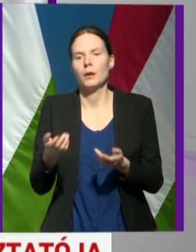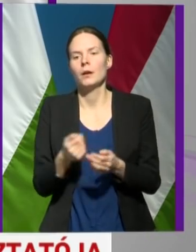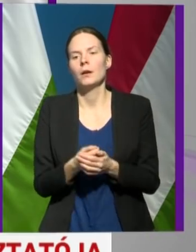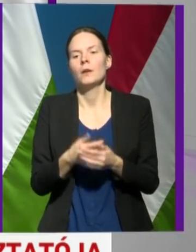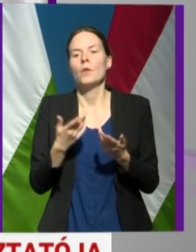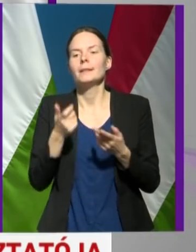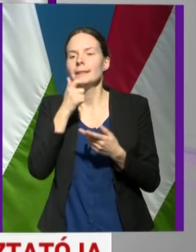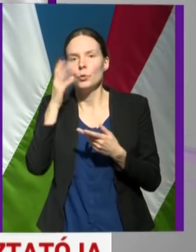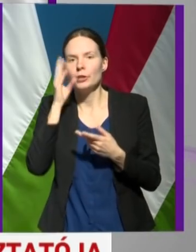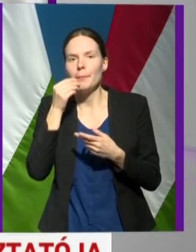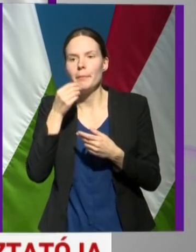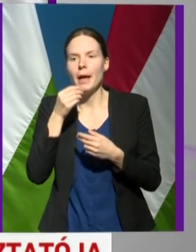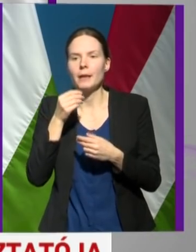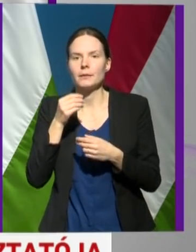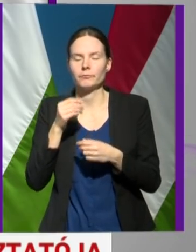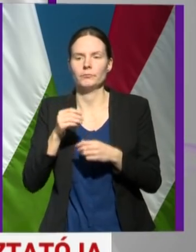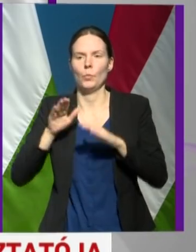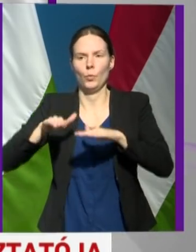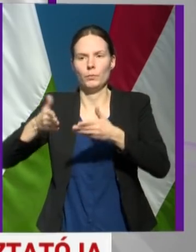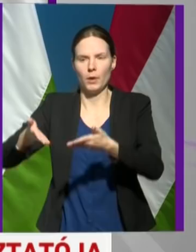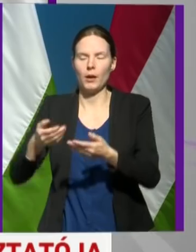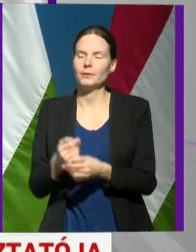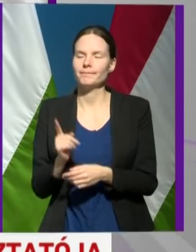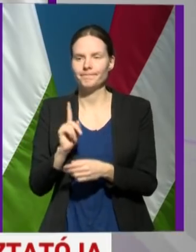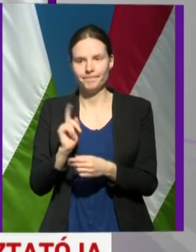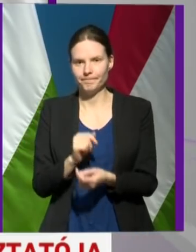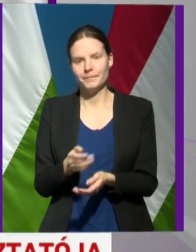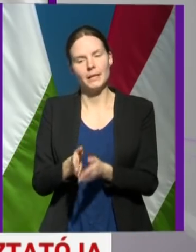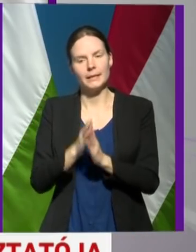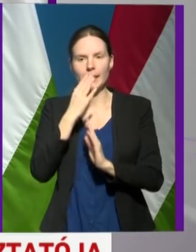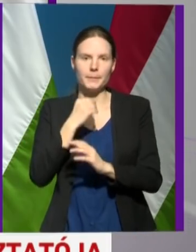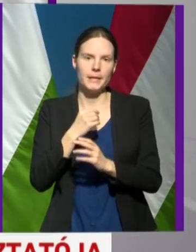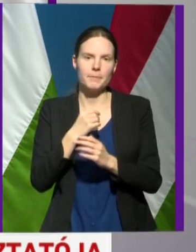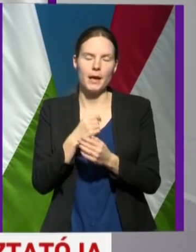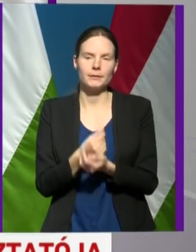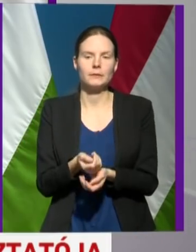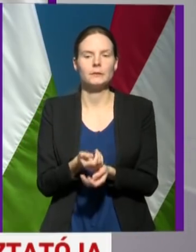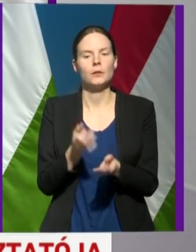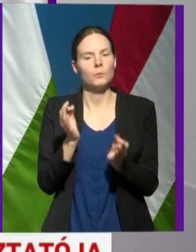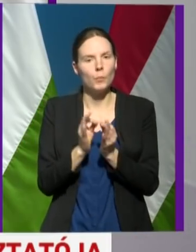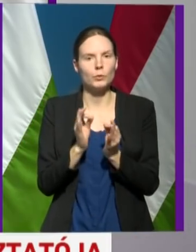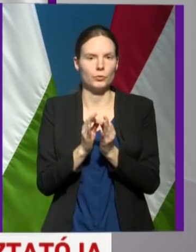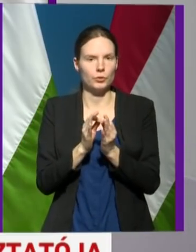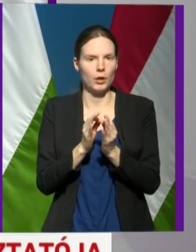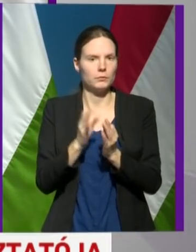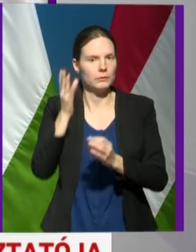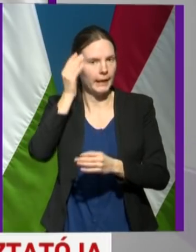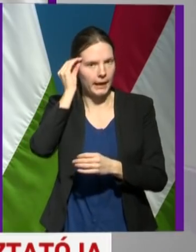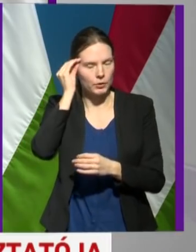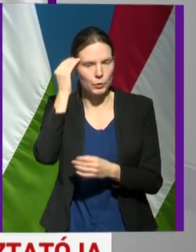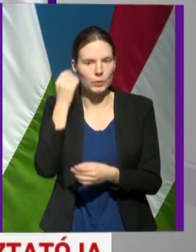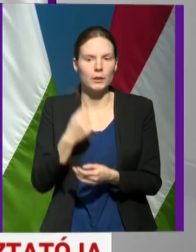idős ember. Úgyhogy kérem szépen ezt helyén értelmezzük a